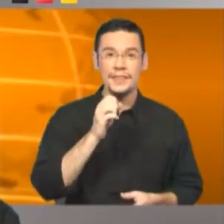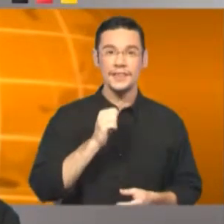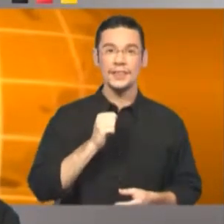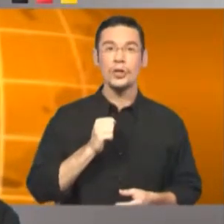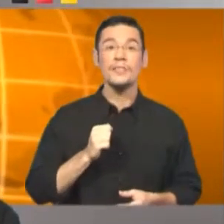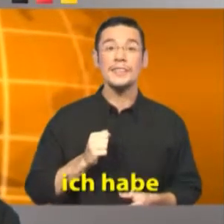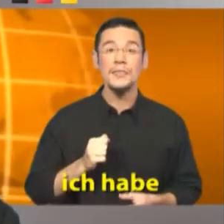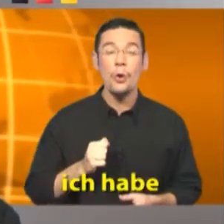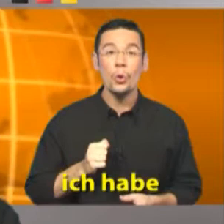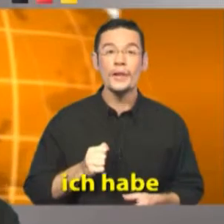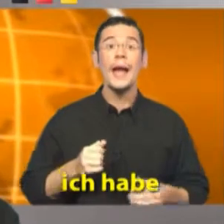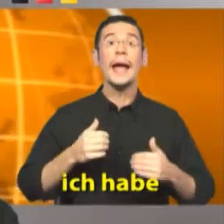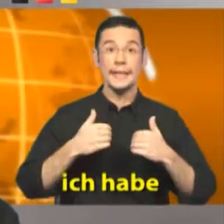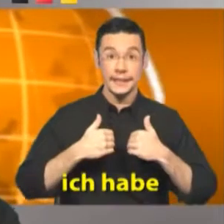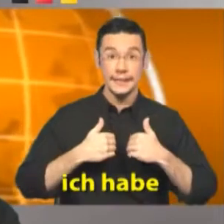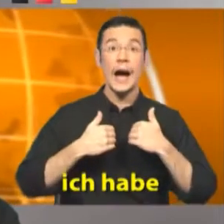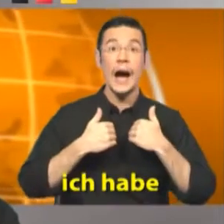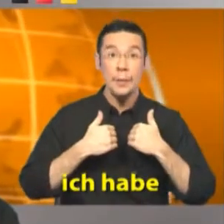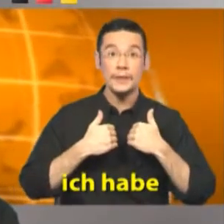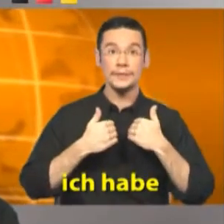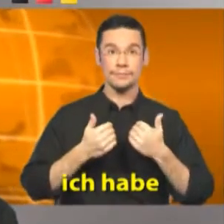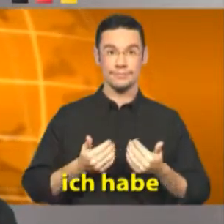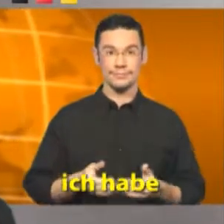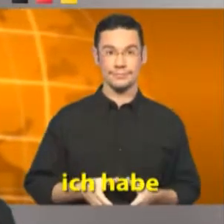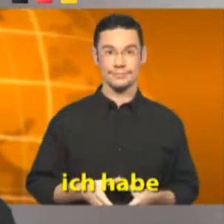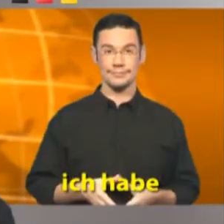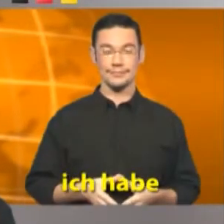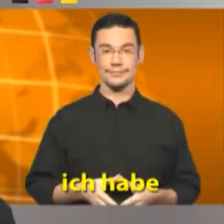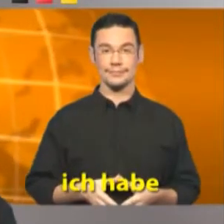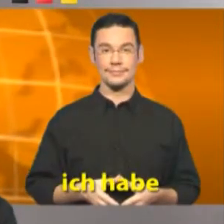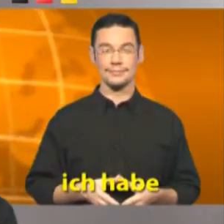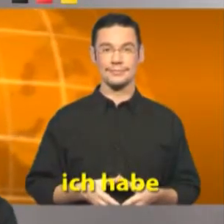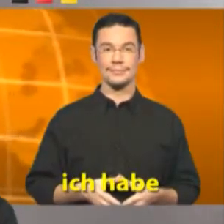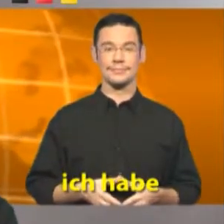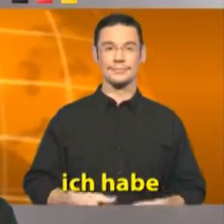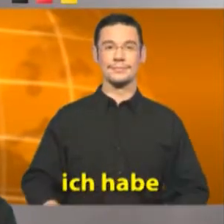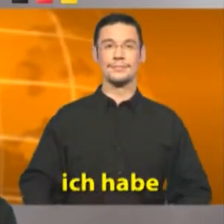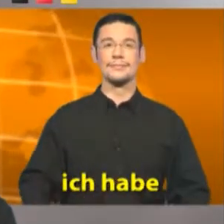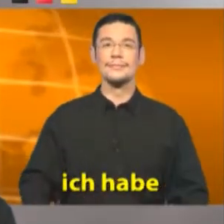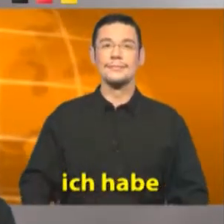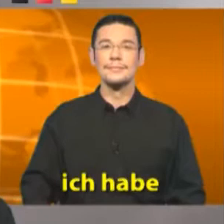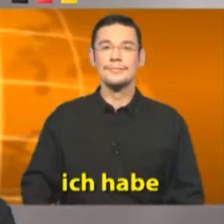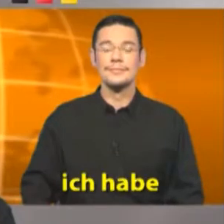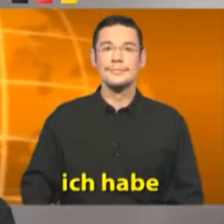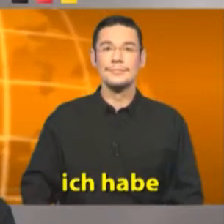wichtig. Wollen wir es wiederholen. Ich habe Io O